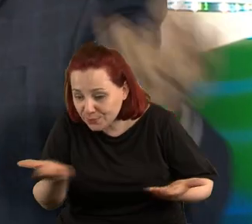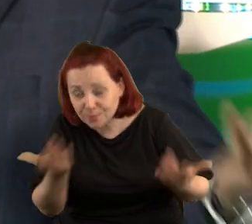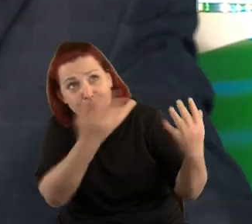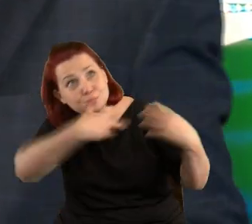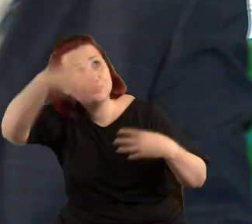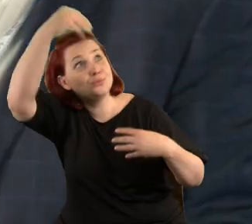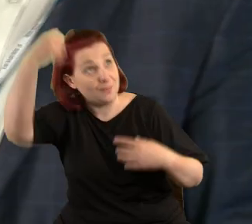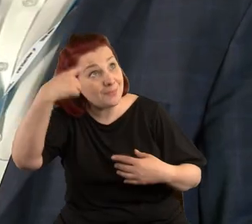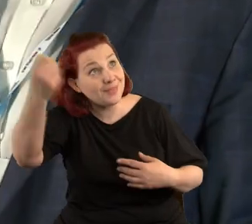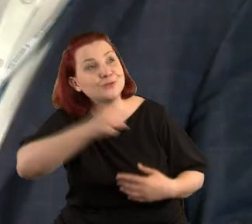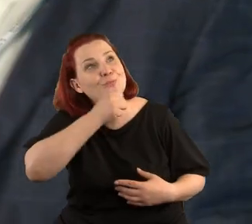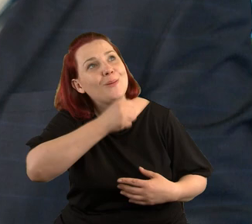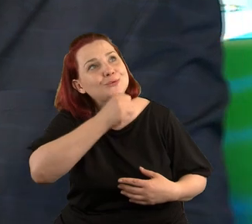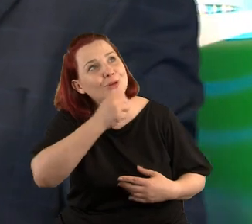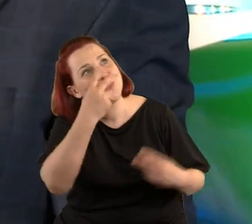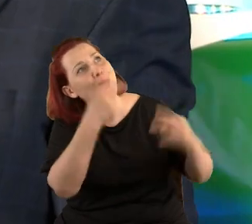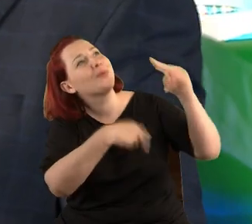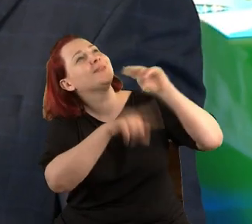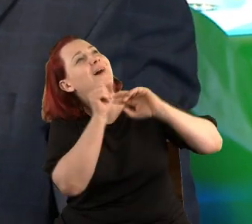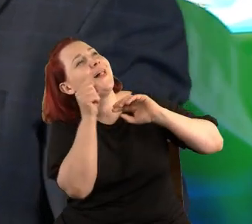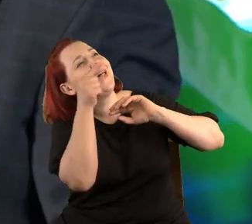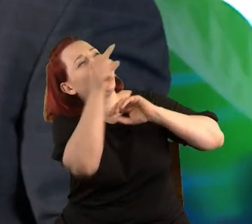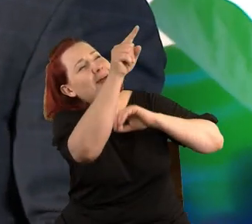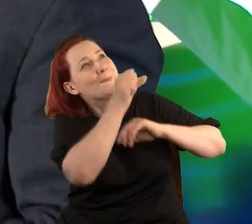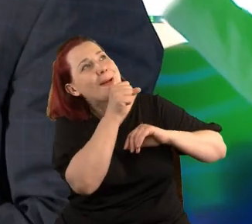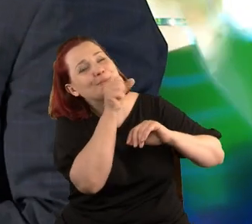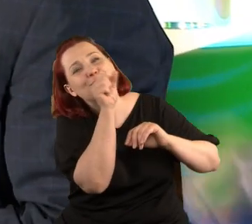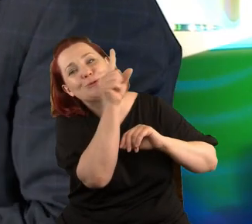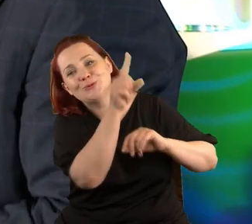Pamiętasz, babcie? No to popatrz, tam gdzieś ona jest.